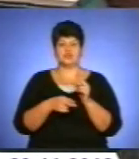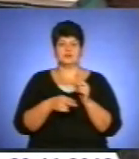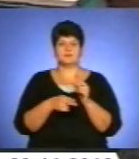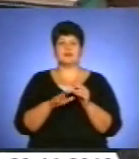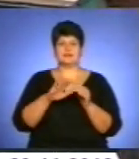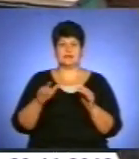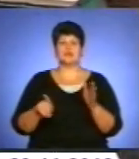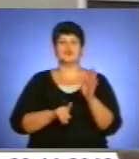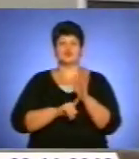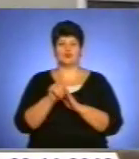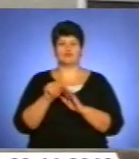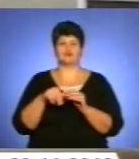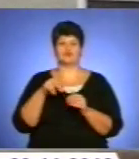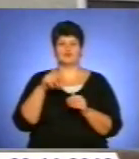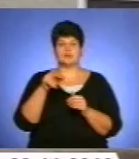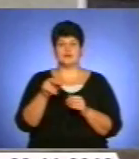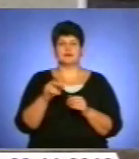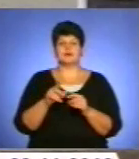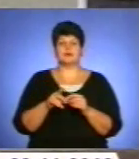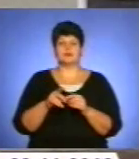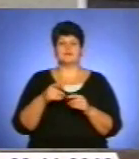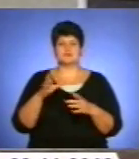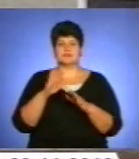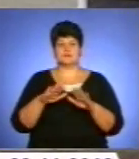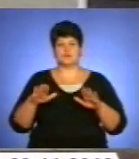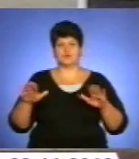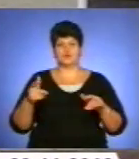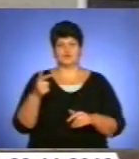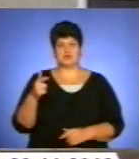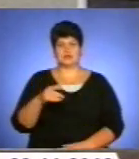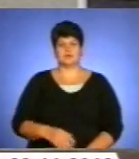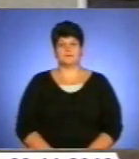Діти знову відвідуватимуть садочок «Ясла» «Дзвіночок» у Гусятині.